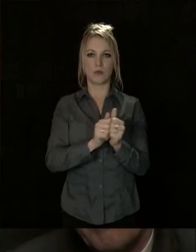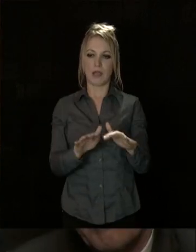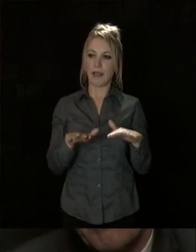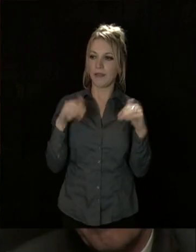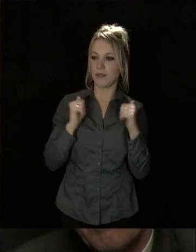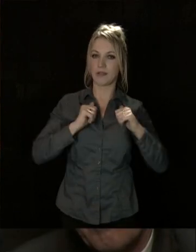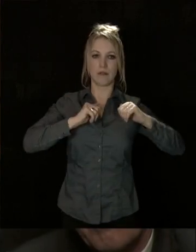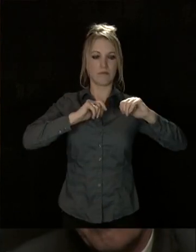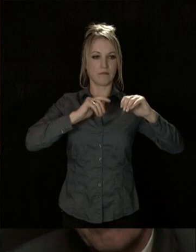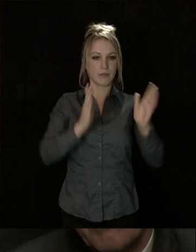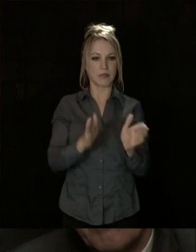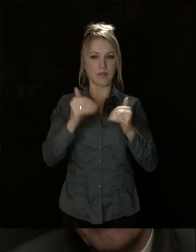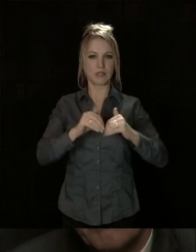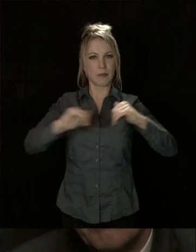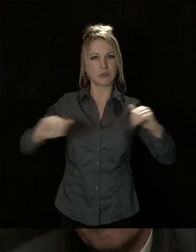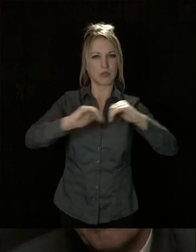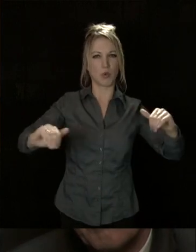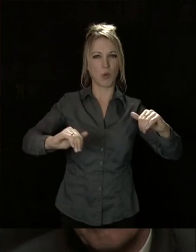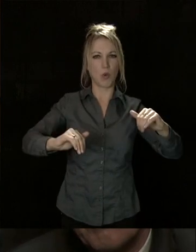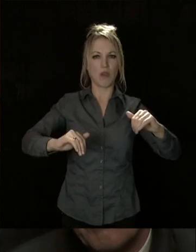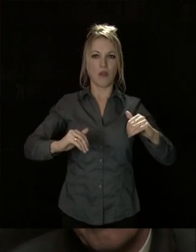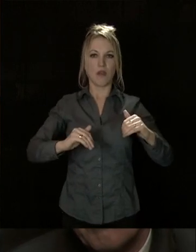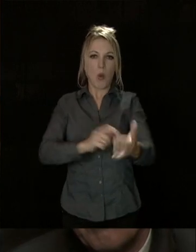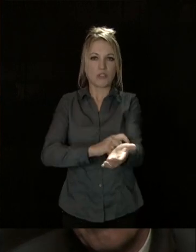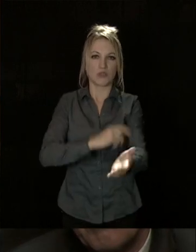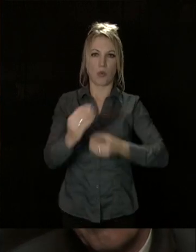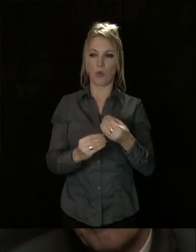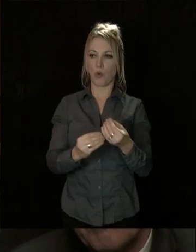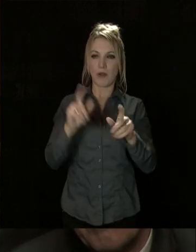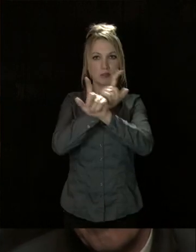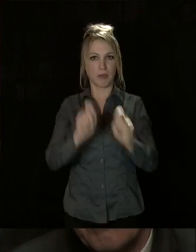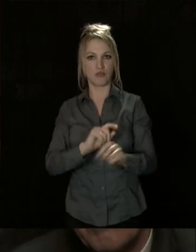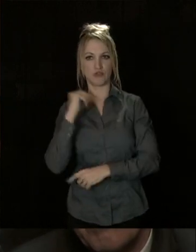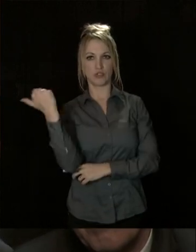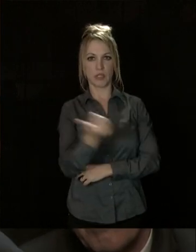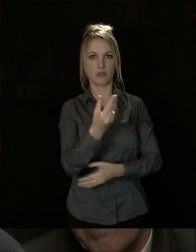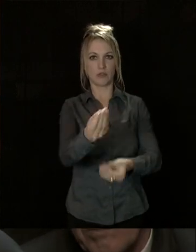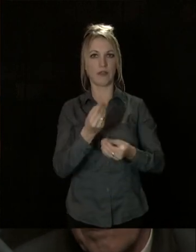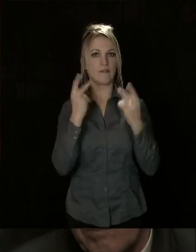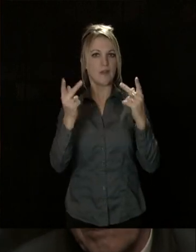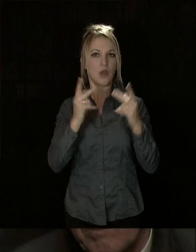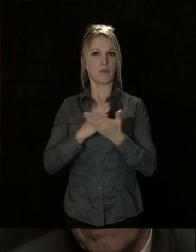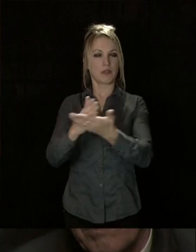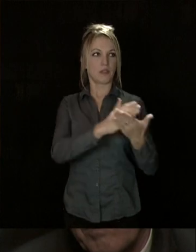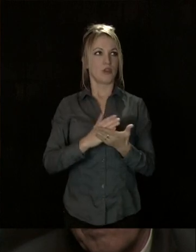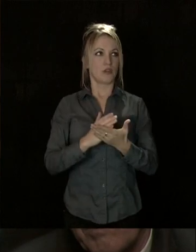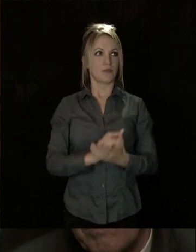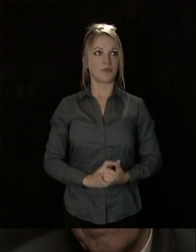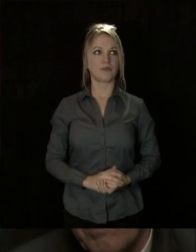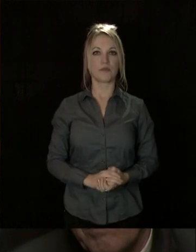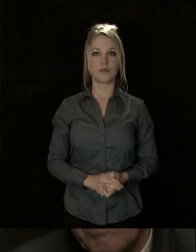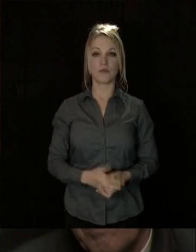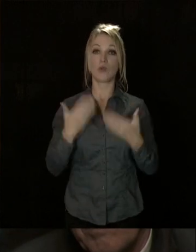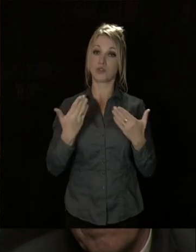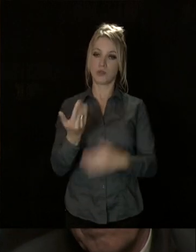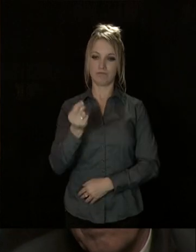clivages des générations et des origines, pour que le respect d'autrui redevienne une valeur partagée. Je suis devant vous ici